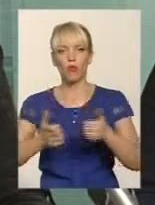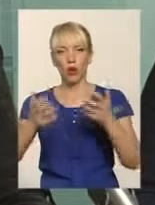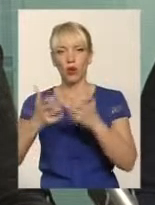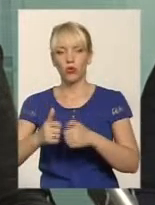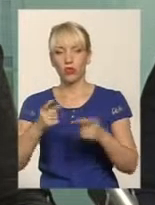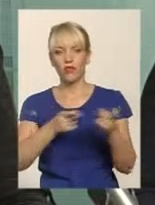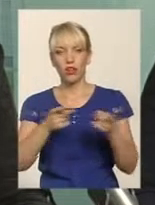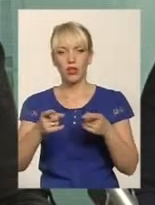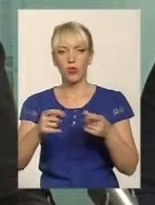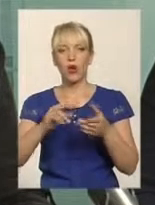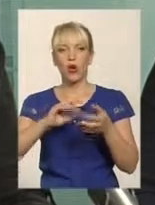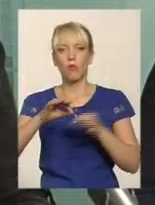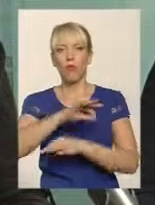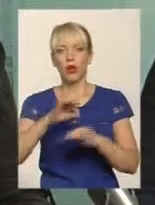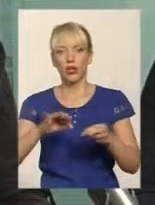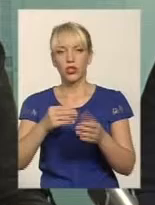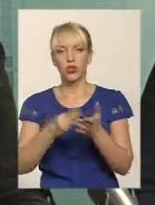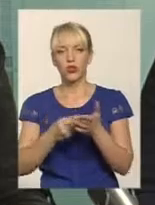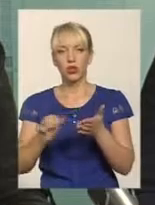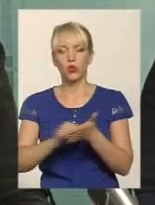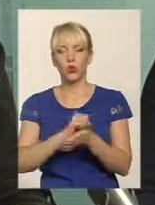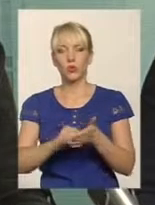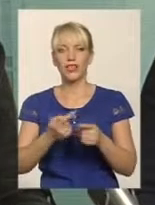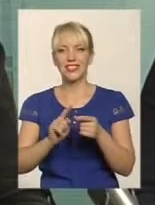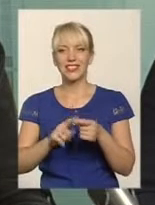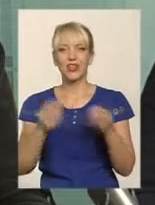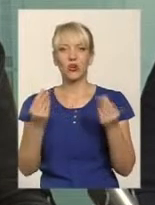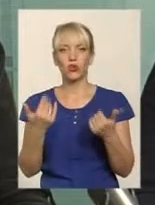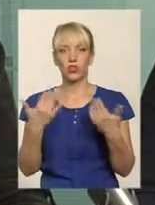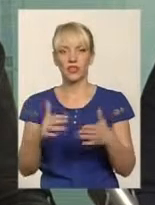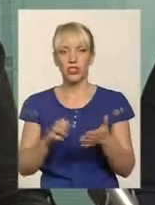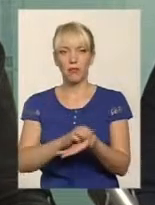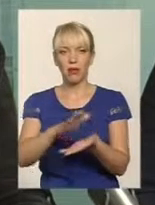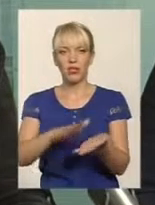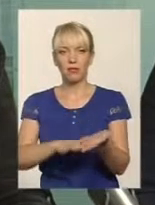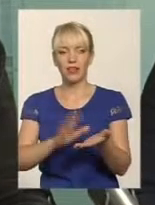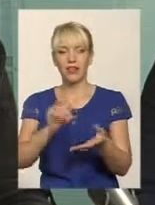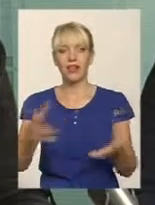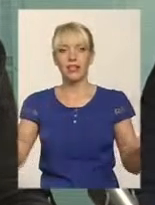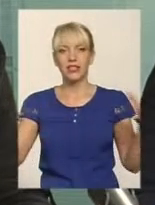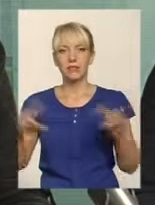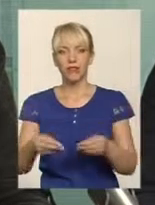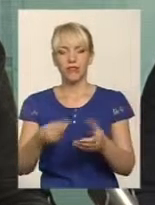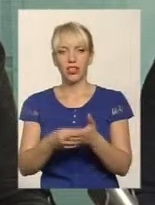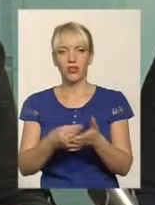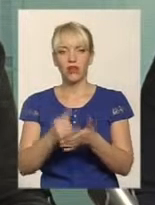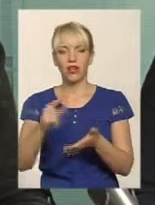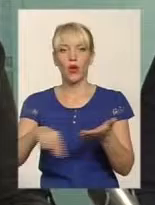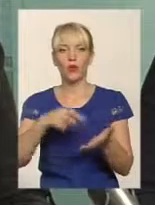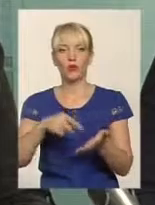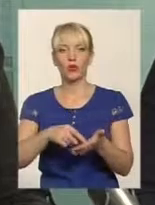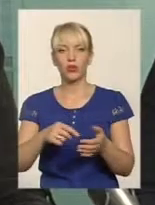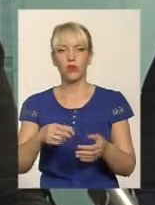виготовлено проєдну кошторисну документацію, і ці кошти вже передбачені на співфінансування в міському бюджеті.